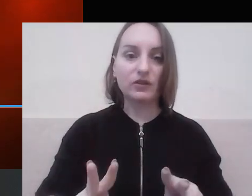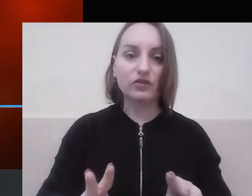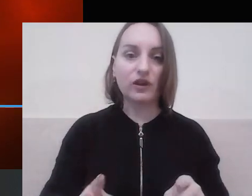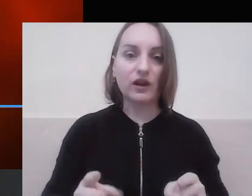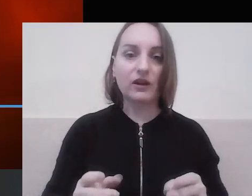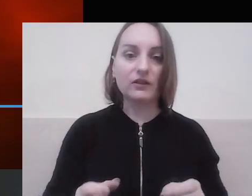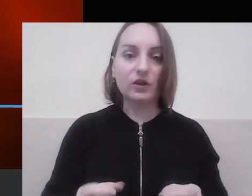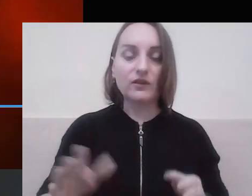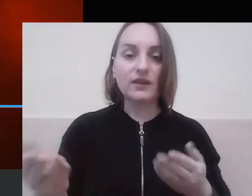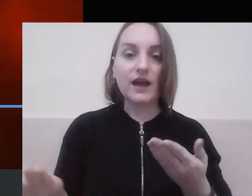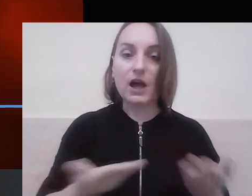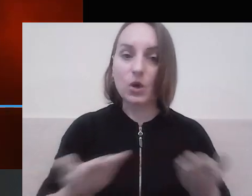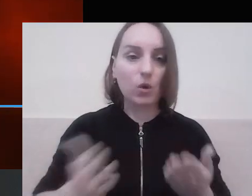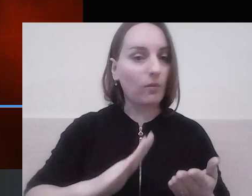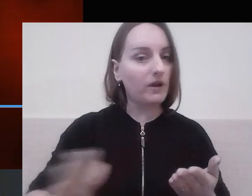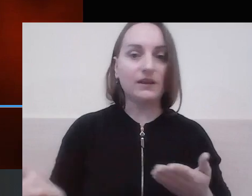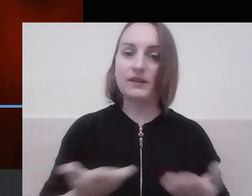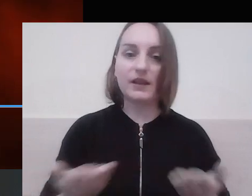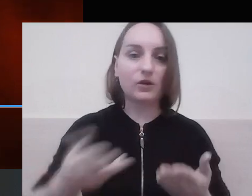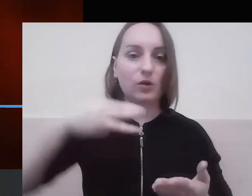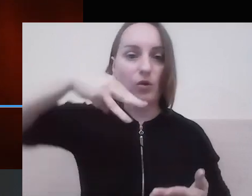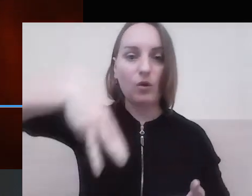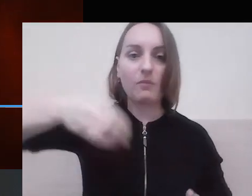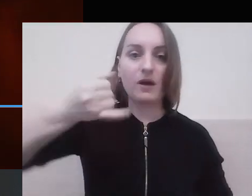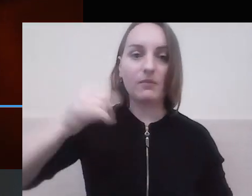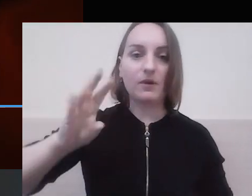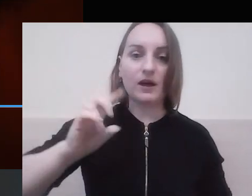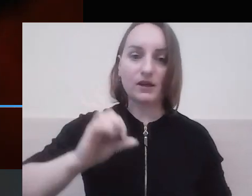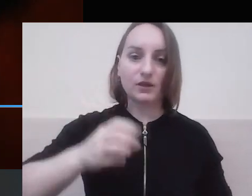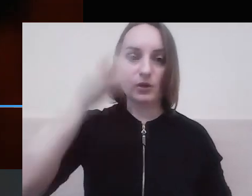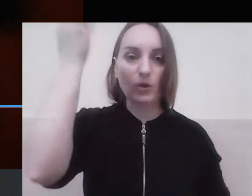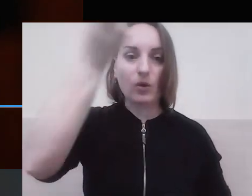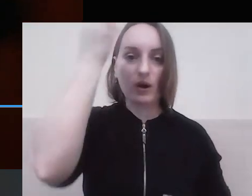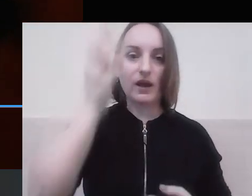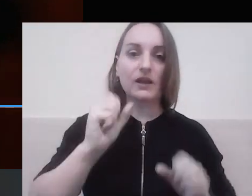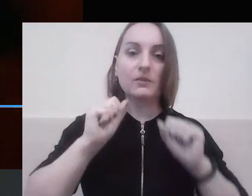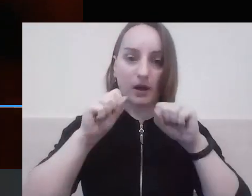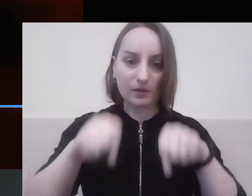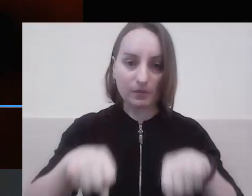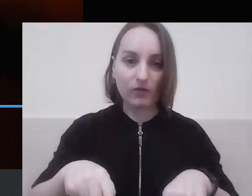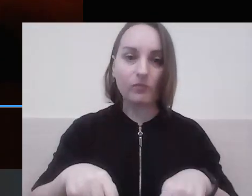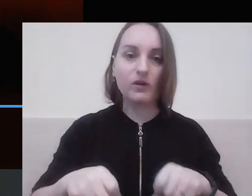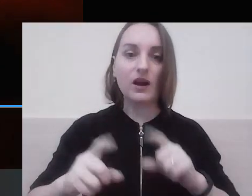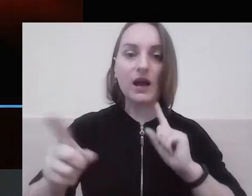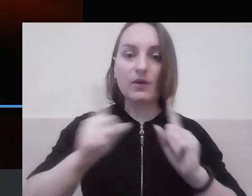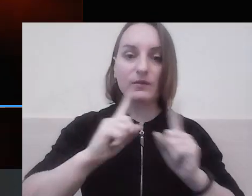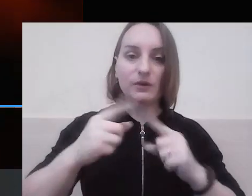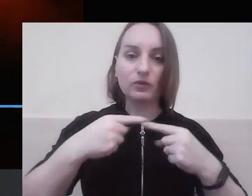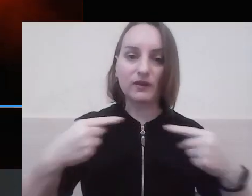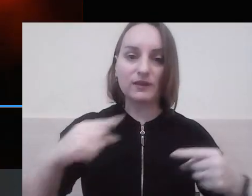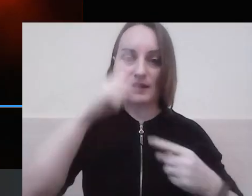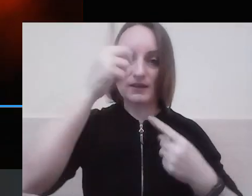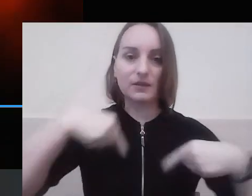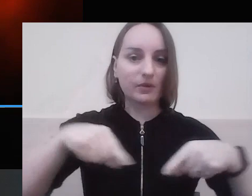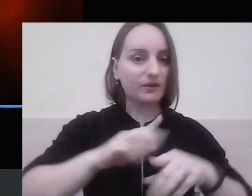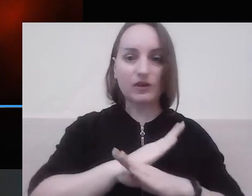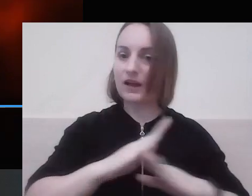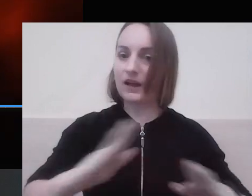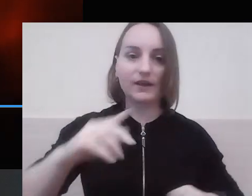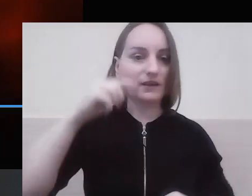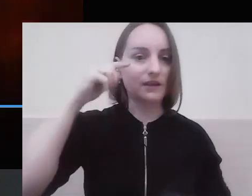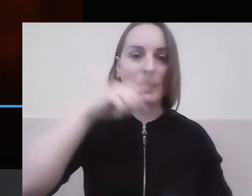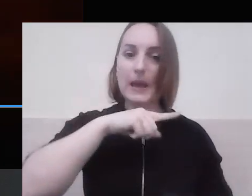закріплене раніше рухоме і нерухоме майно, гетьман мав право зовнішніх зносин з усіма країнами, окрім